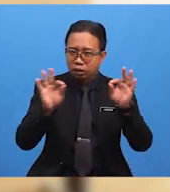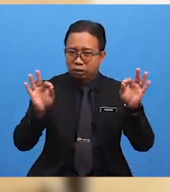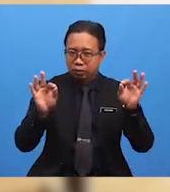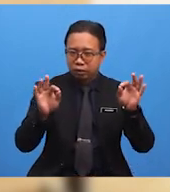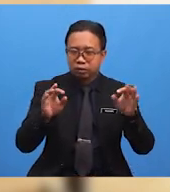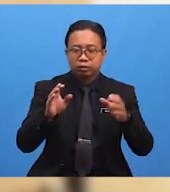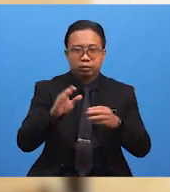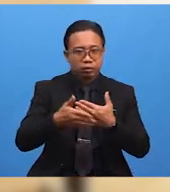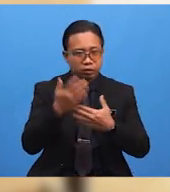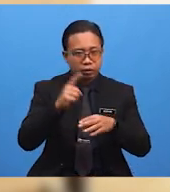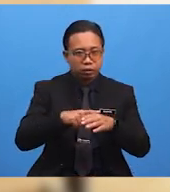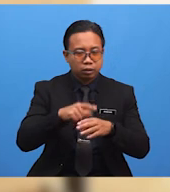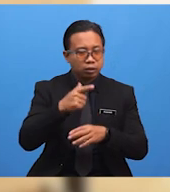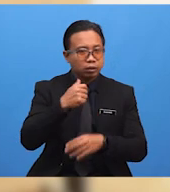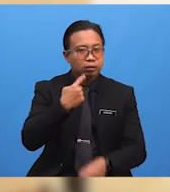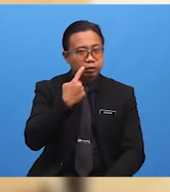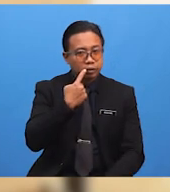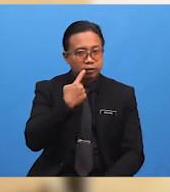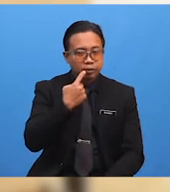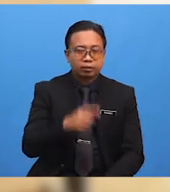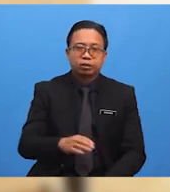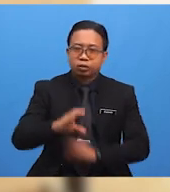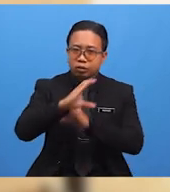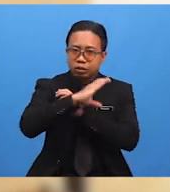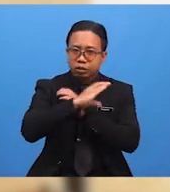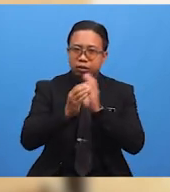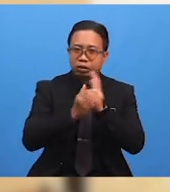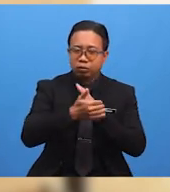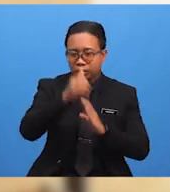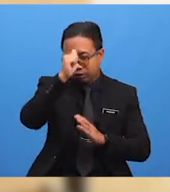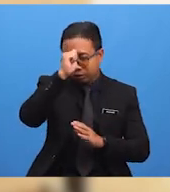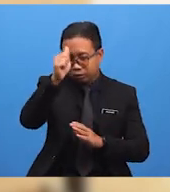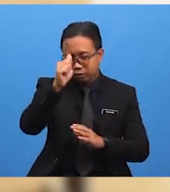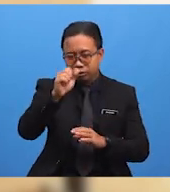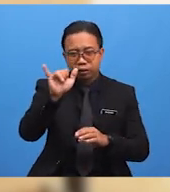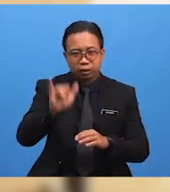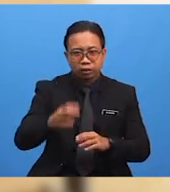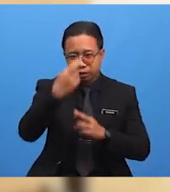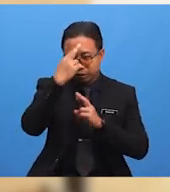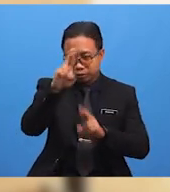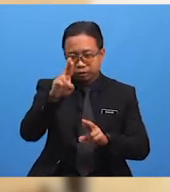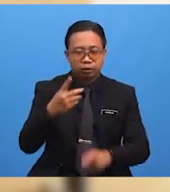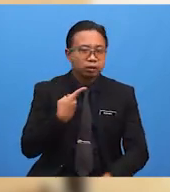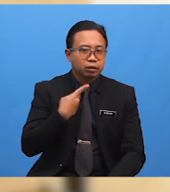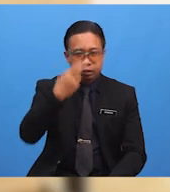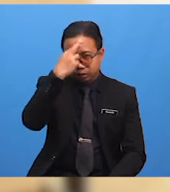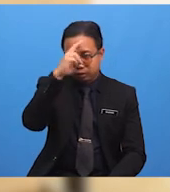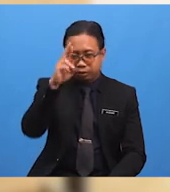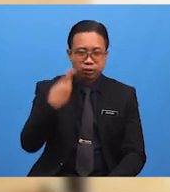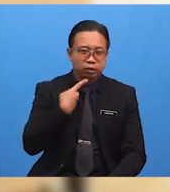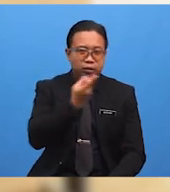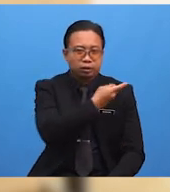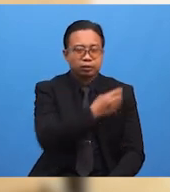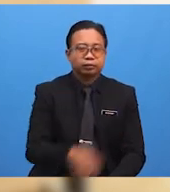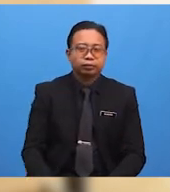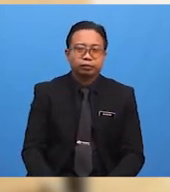Dilisan Dicintai Oleh Allah Yang Maha Merahmati Berat